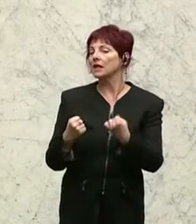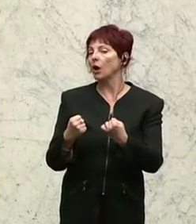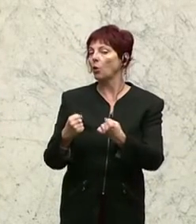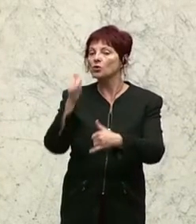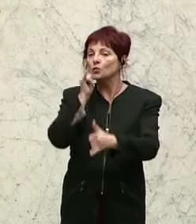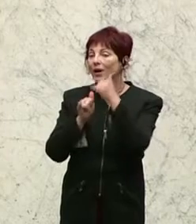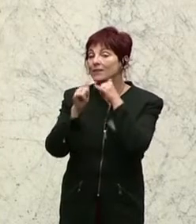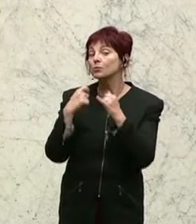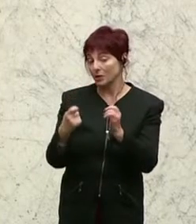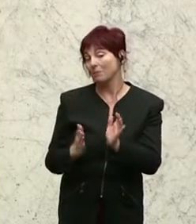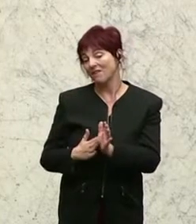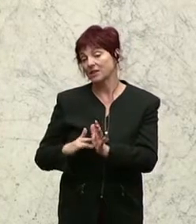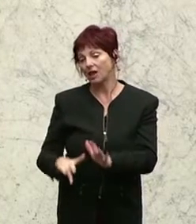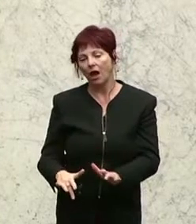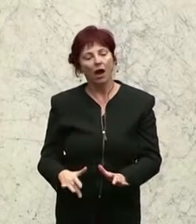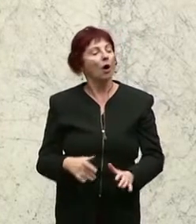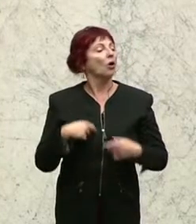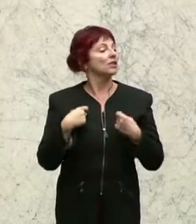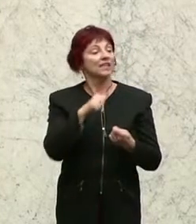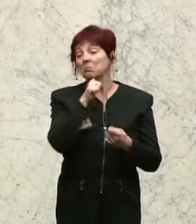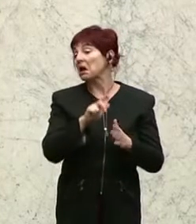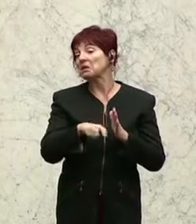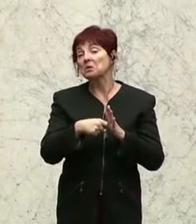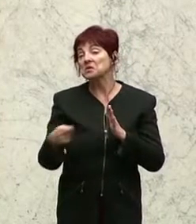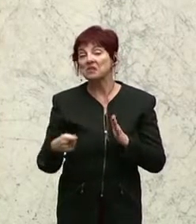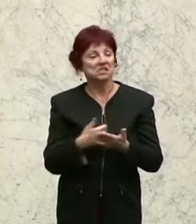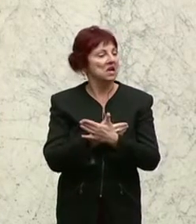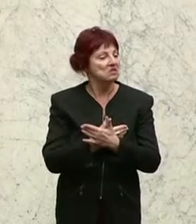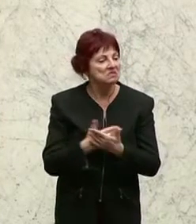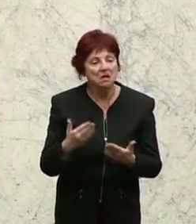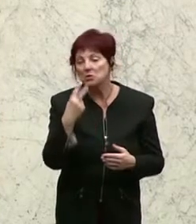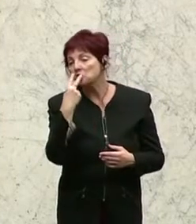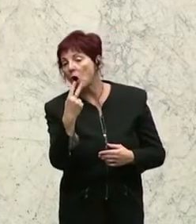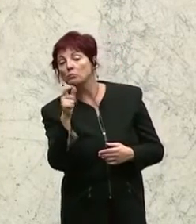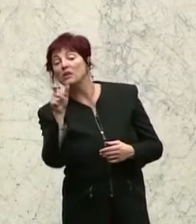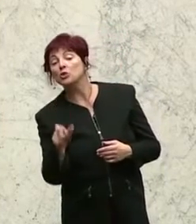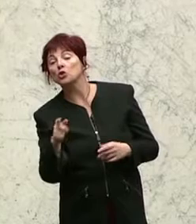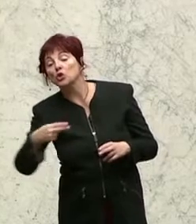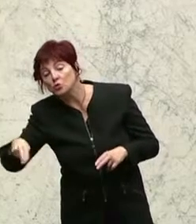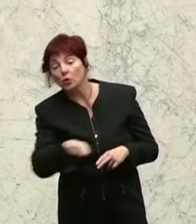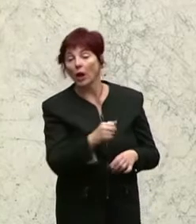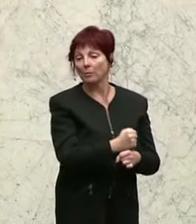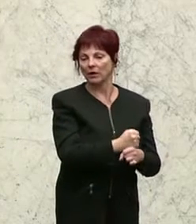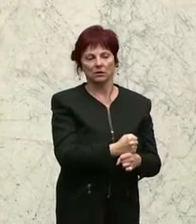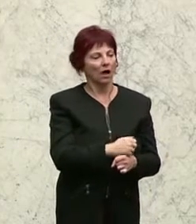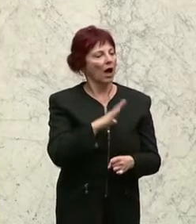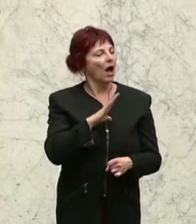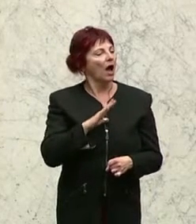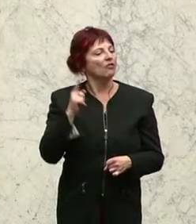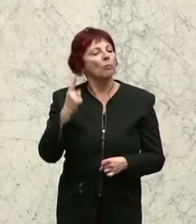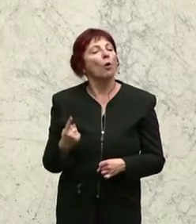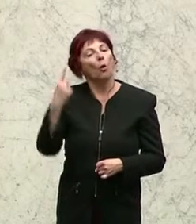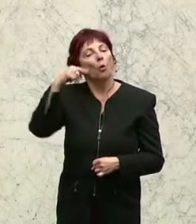Und offensichtlich gibt es keine Konsequenzen und niemand wird geschaut, dass er in den Arbeitsprozess zurückkehrt. Denn sonst könnten Aussagen wie jene vom Kollegen